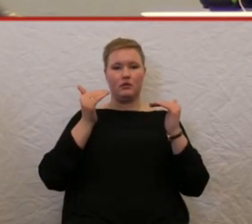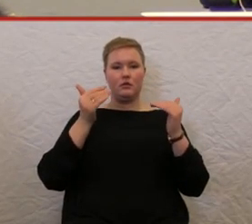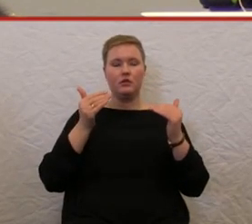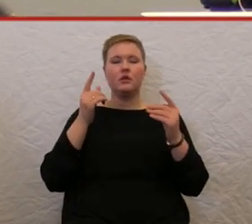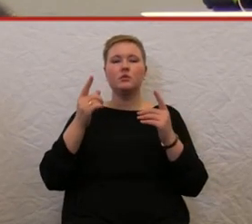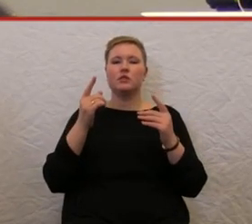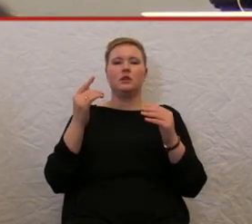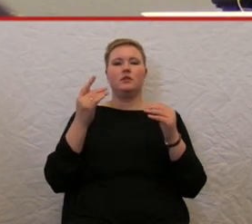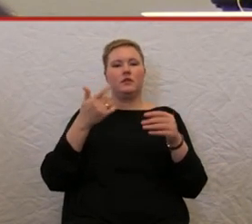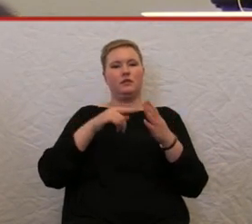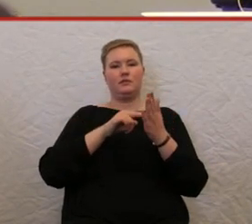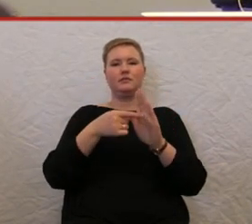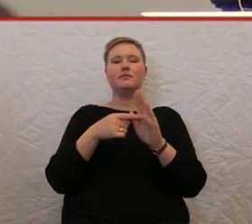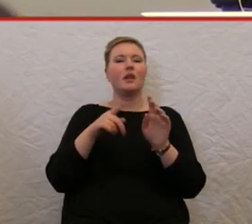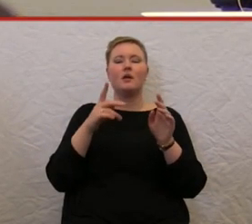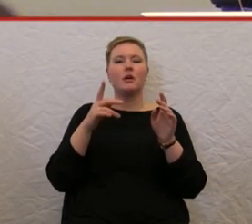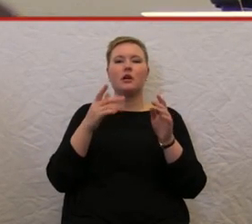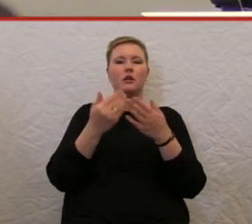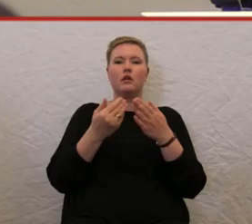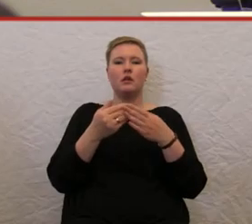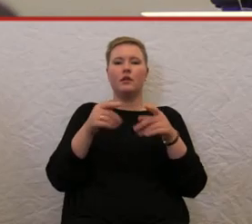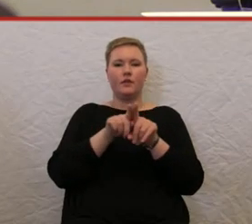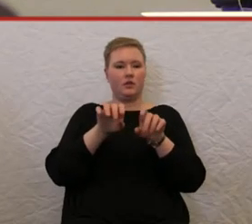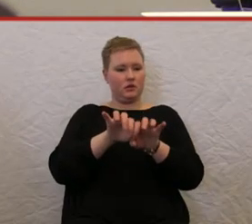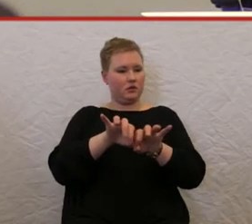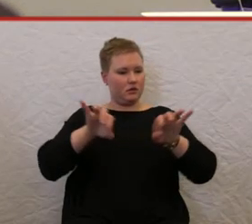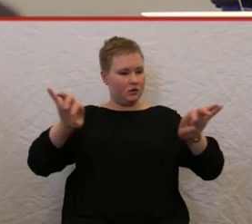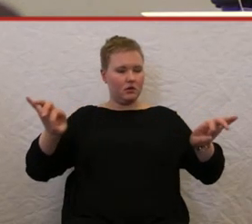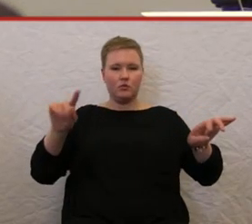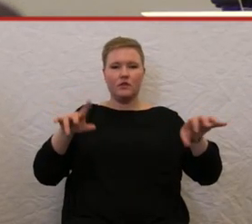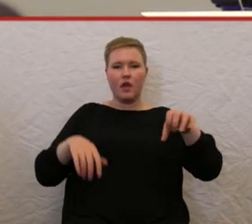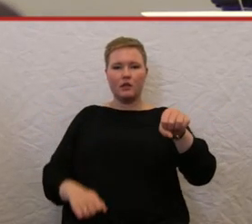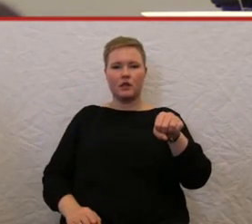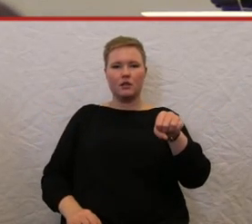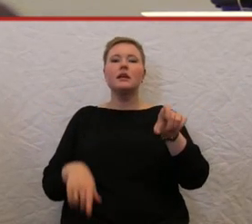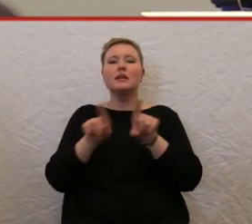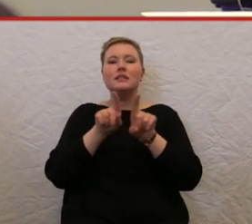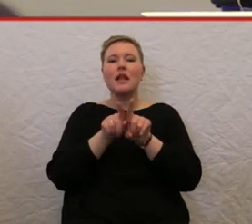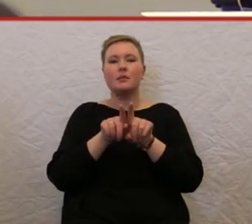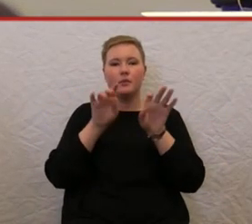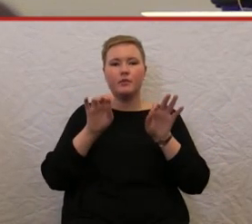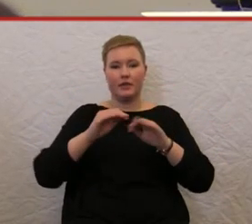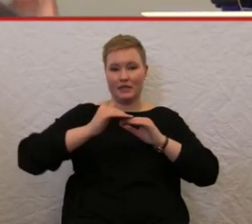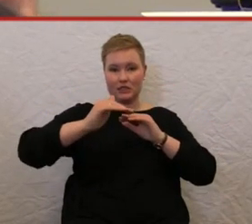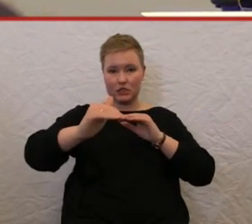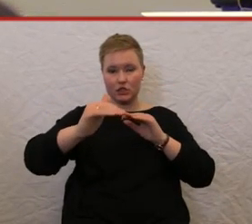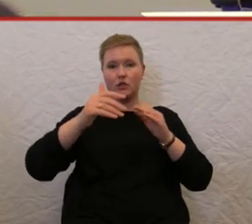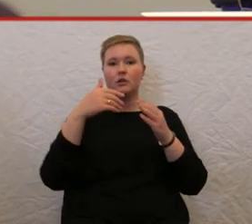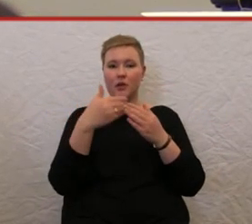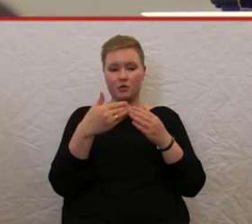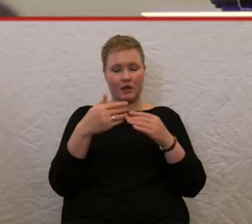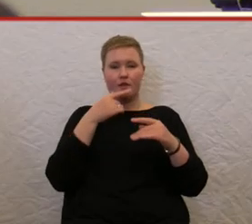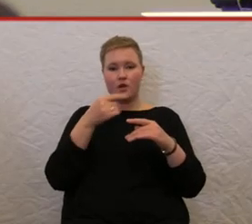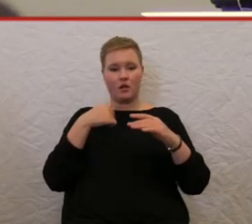genauso unpraktisch wie ein Therapietisch am Elektrorollstuhl, weil wenn man nämlich an den Tisch heranfahren will, ist diese Stange im Weg.